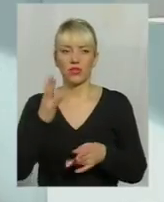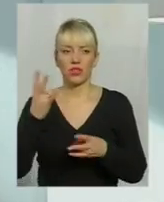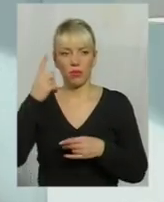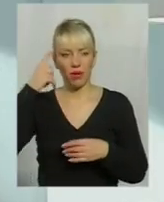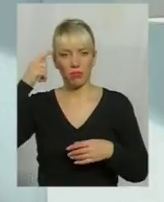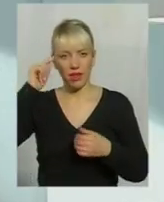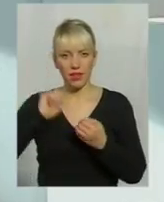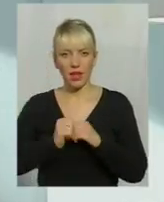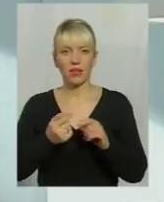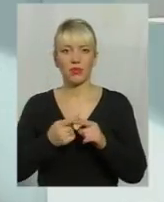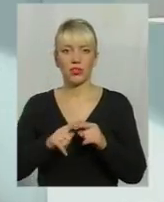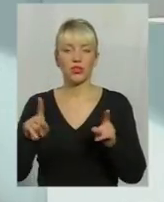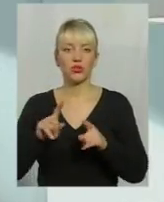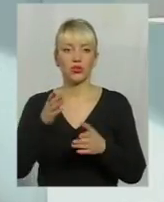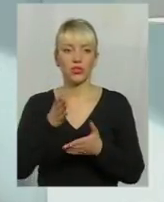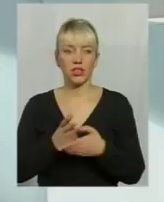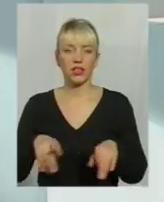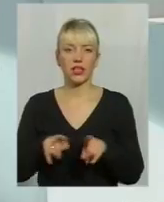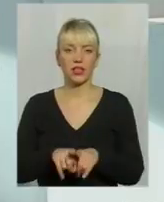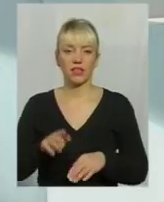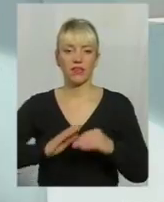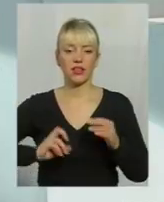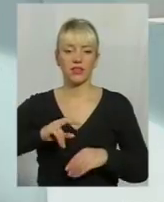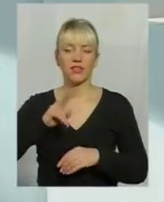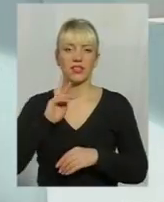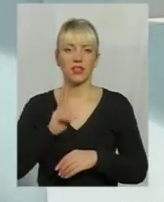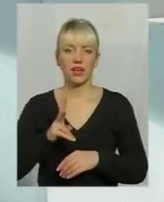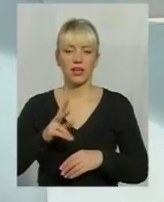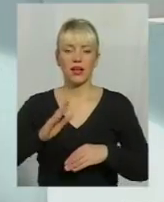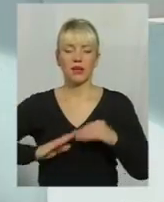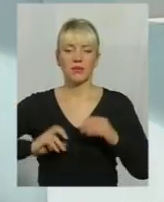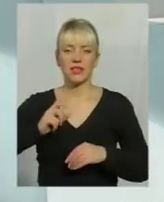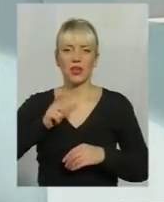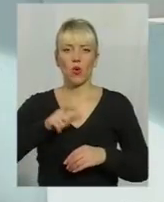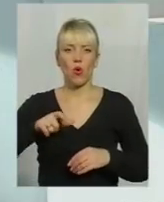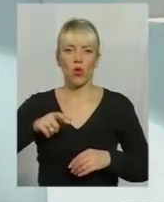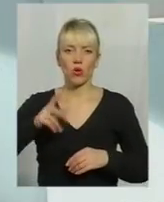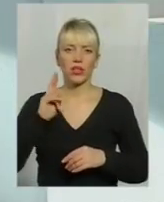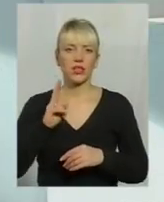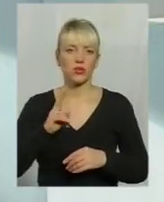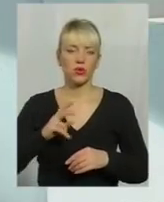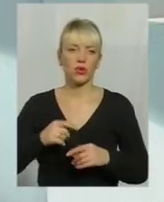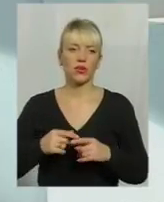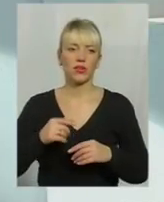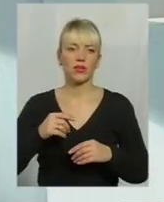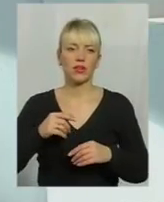про те, що є такі фахівці, як психологи, які працюють в соціальних